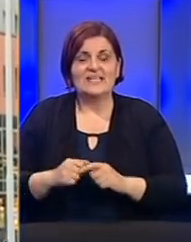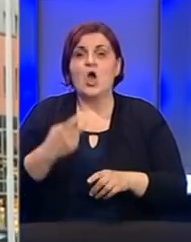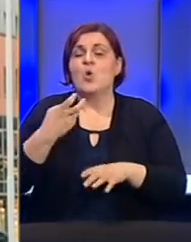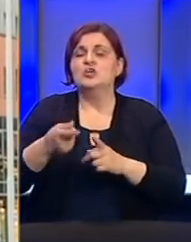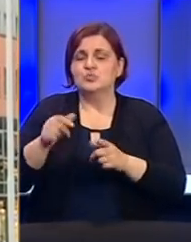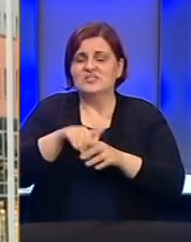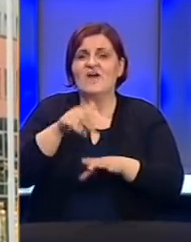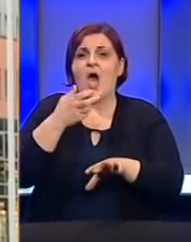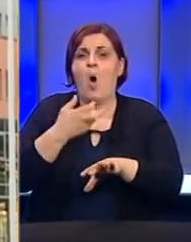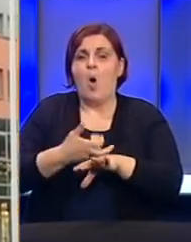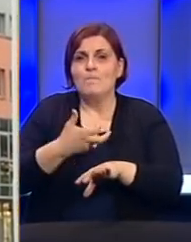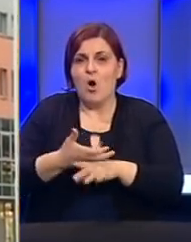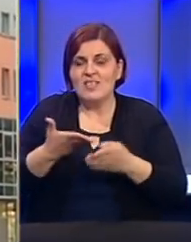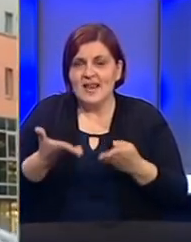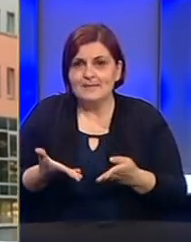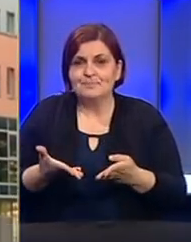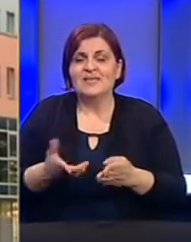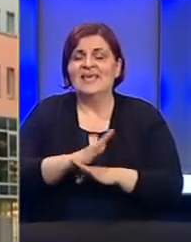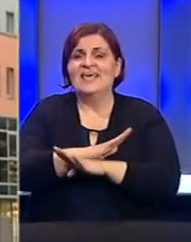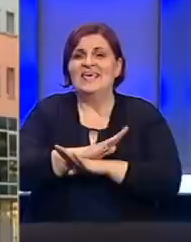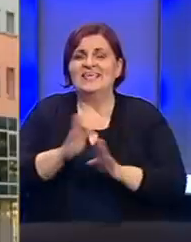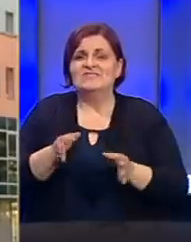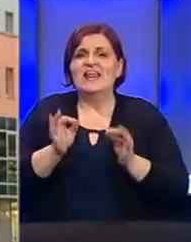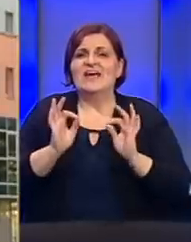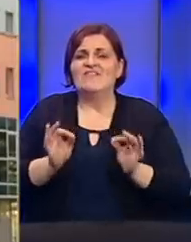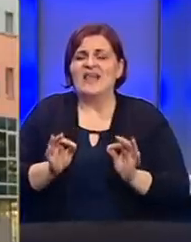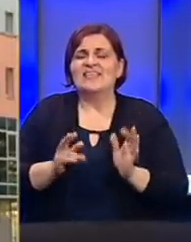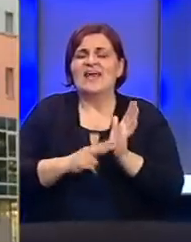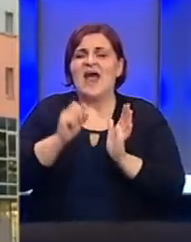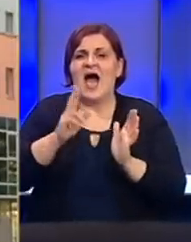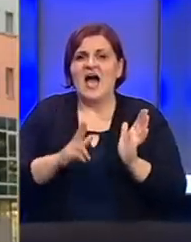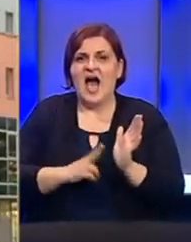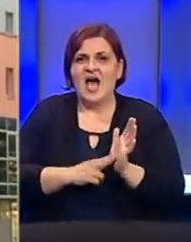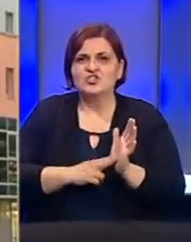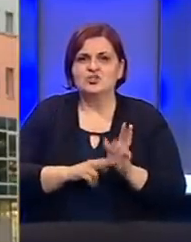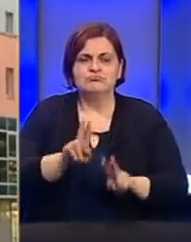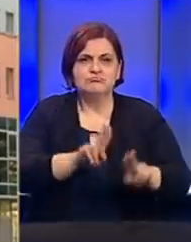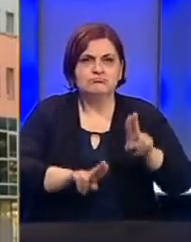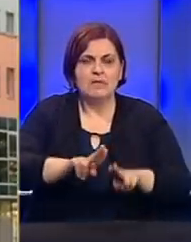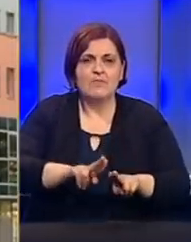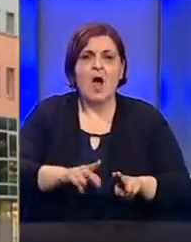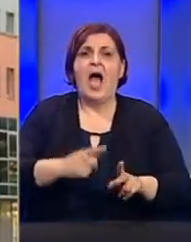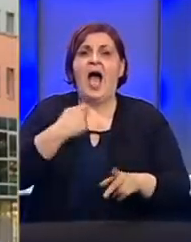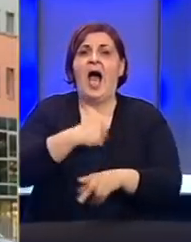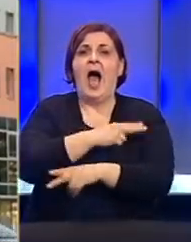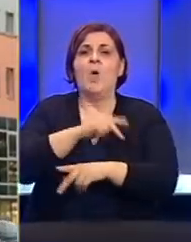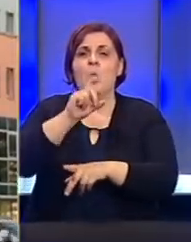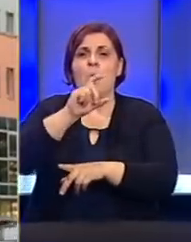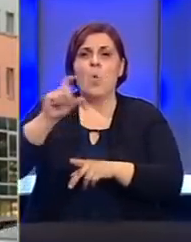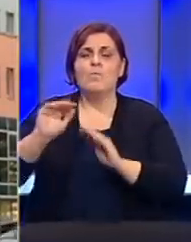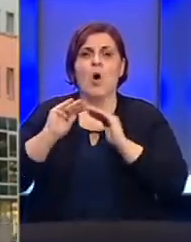oboljali od korona virusa. Svi su na kvaliteta način zbrinuti, a u bončkim